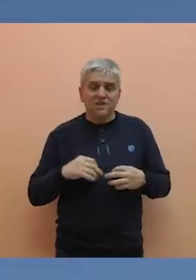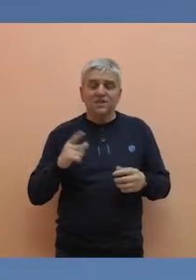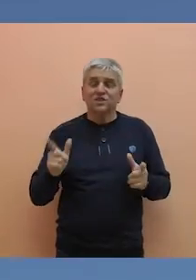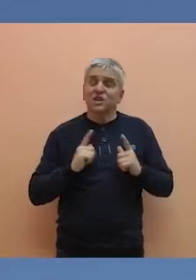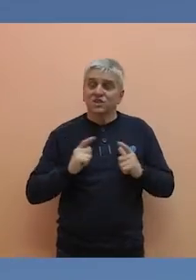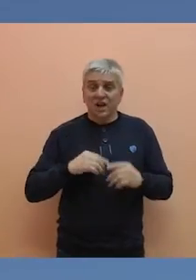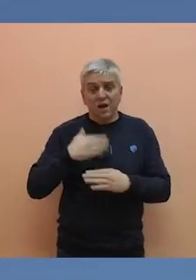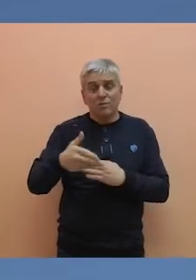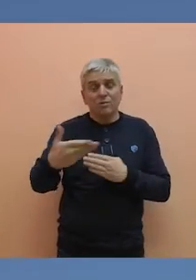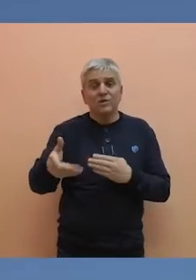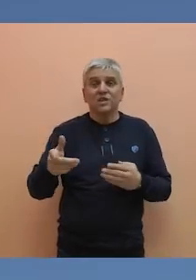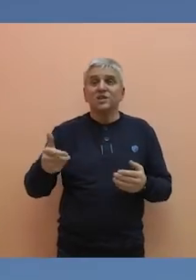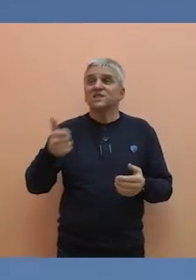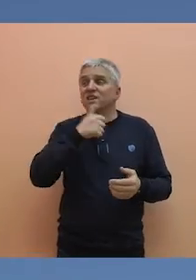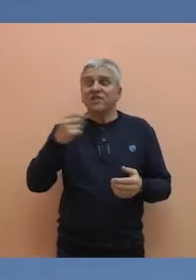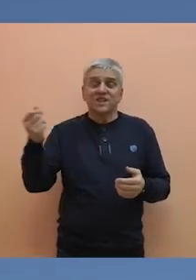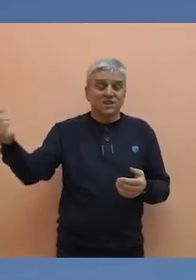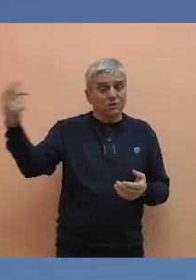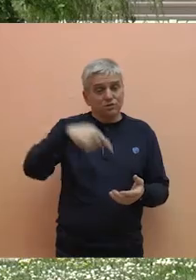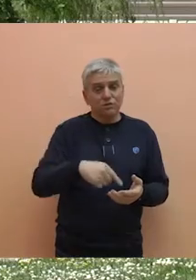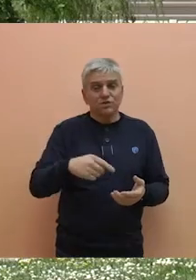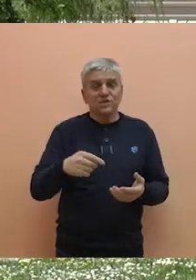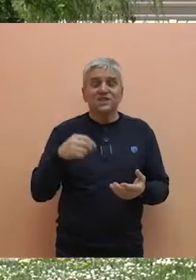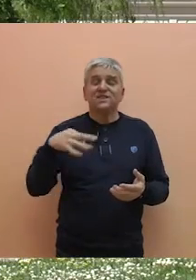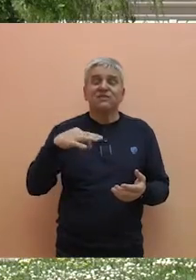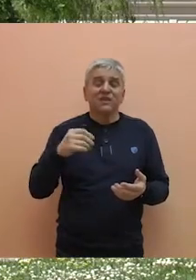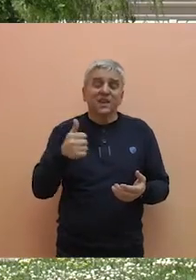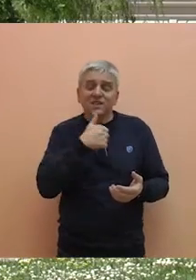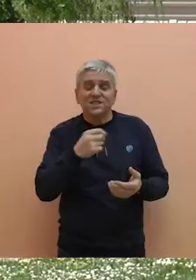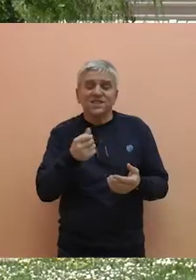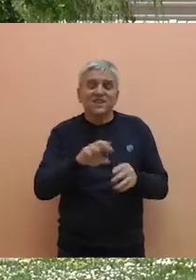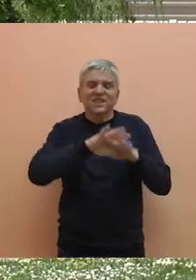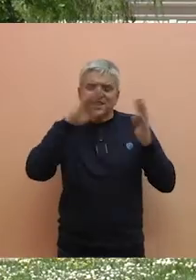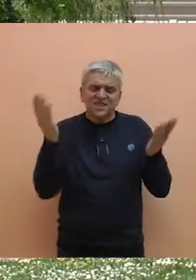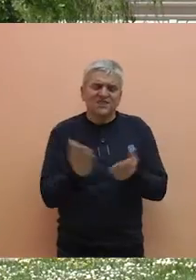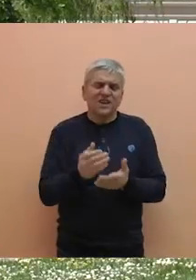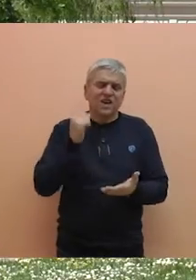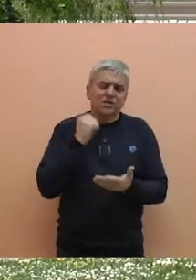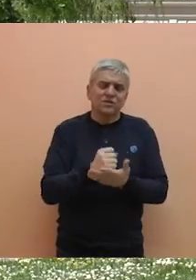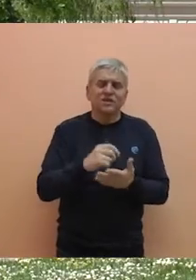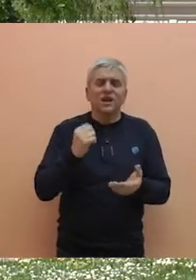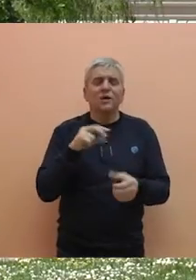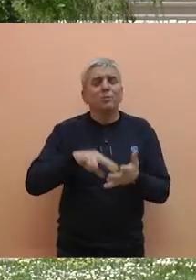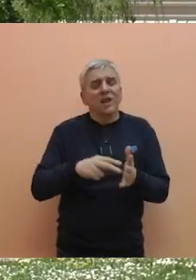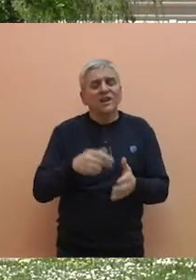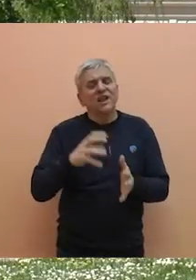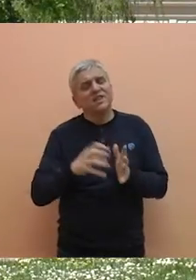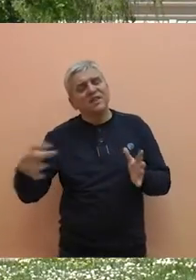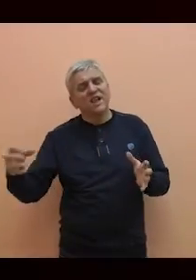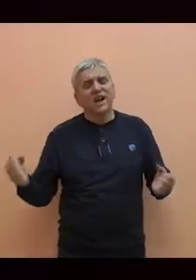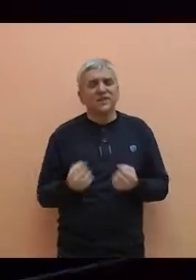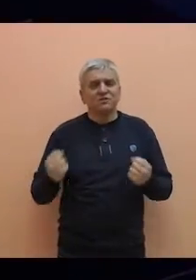narednom periodu očekuje da će investitor doći u Bečaj sa konkretnim predlozima na osnovu kojih će biti planirane dalje